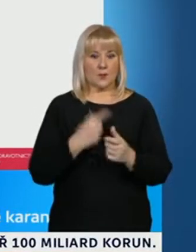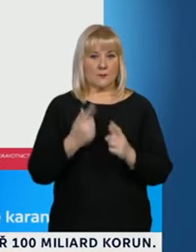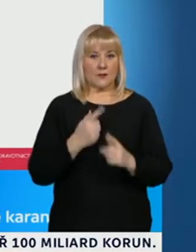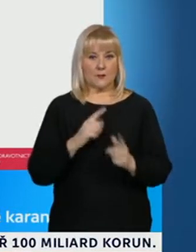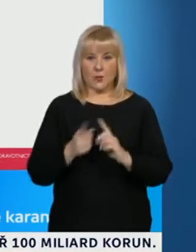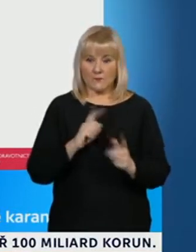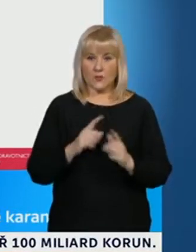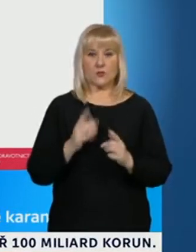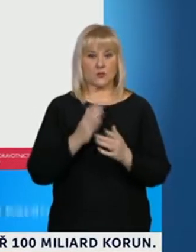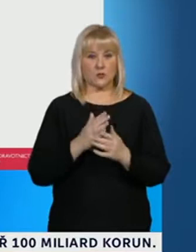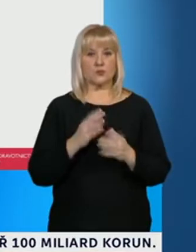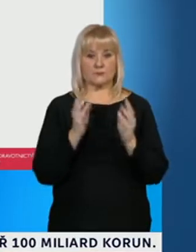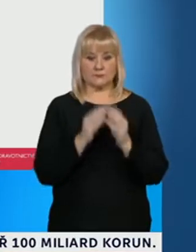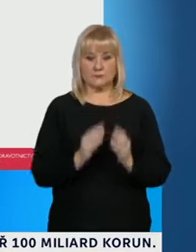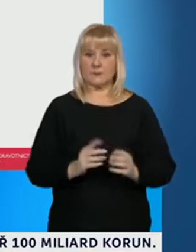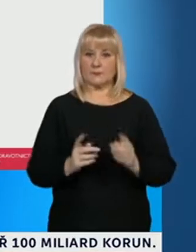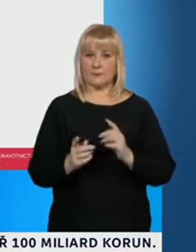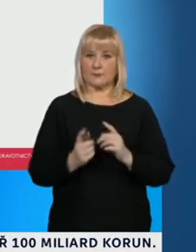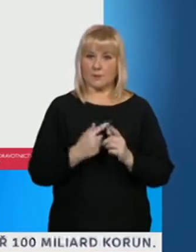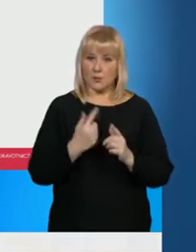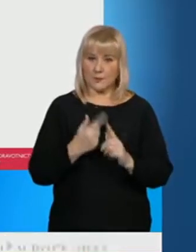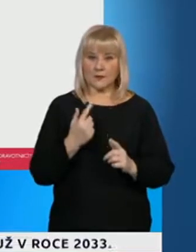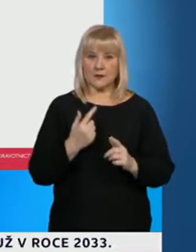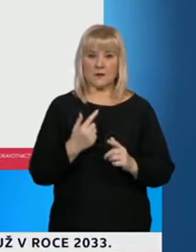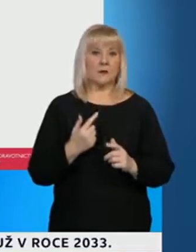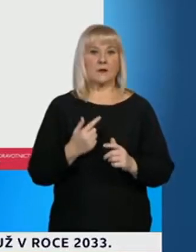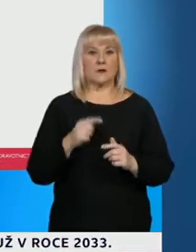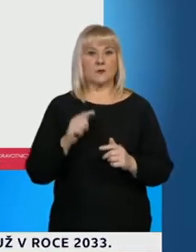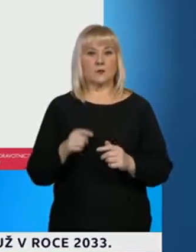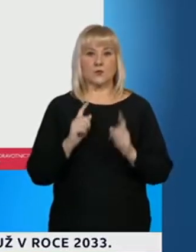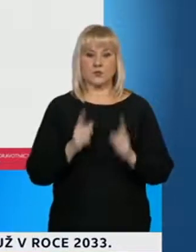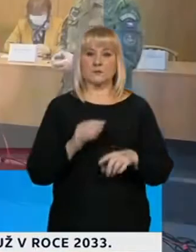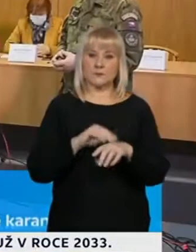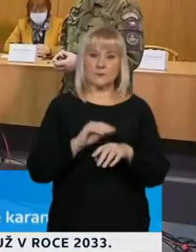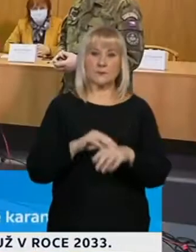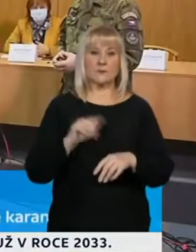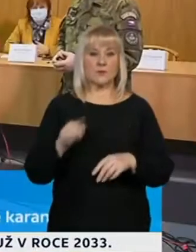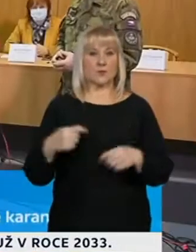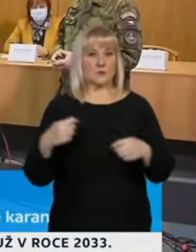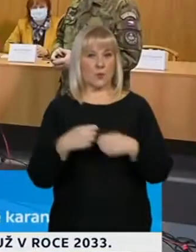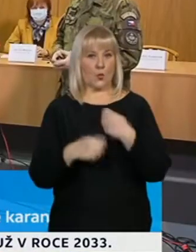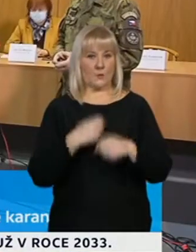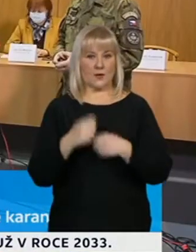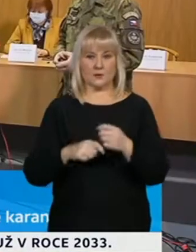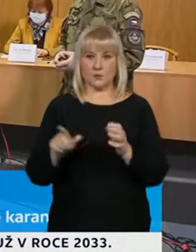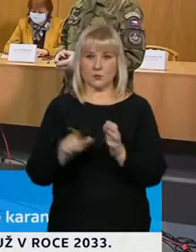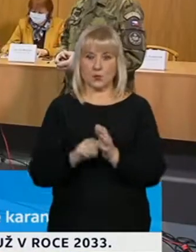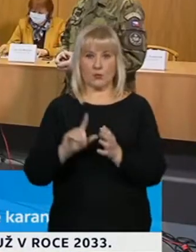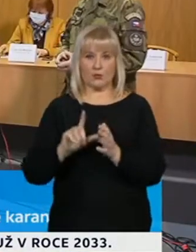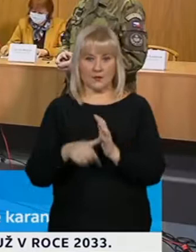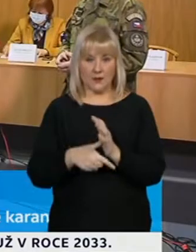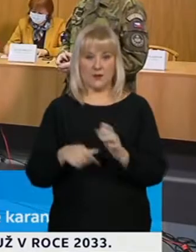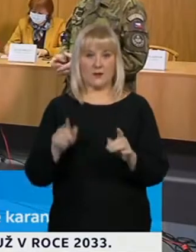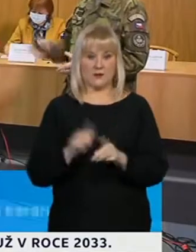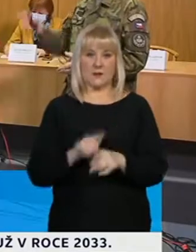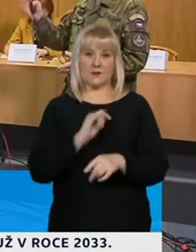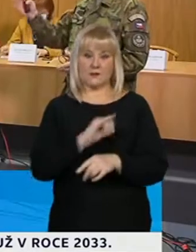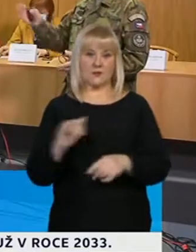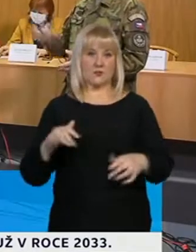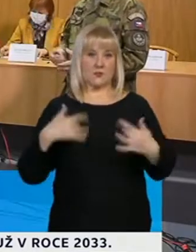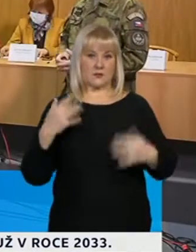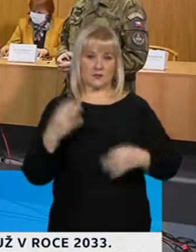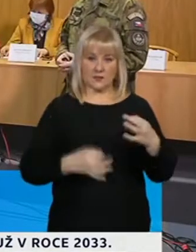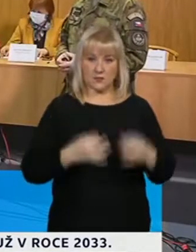definovaly se podmínky. Opětově musím vyzvihnout součinnost z kraji a jednotlivými zdravotnickými zařízení,